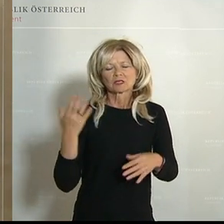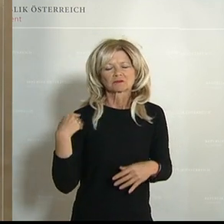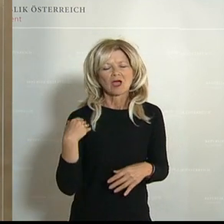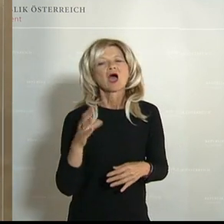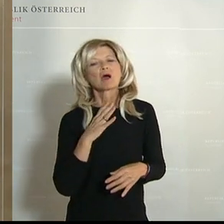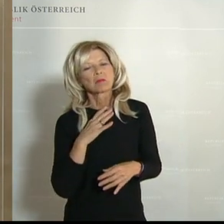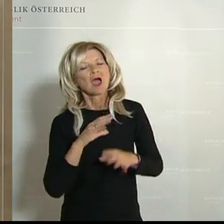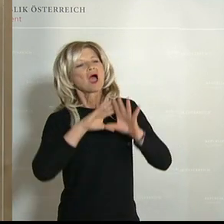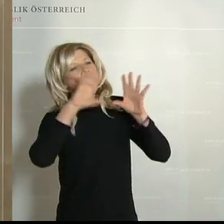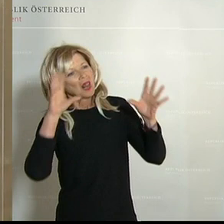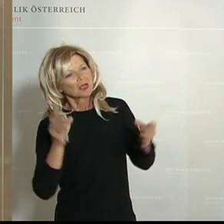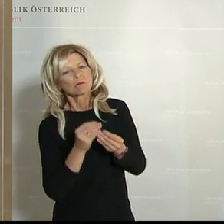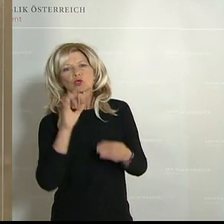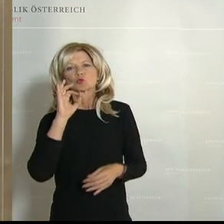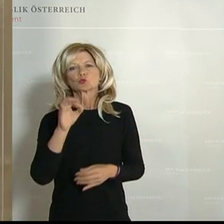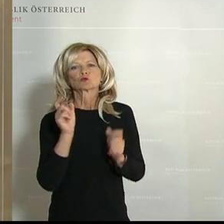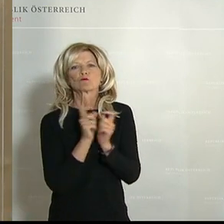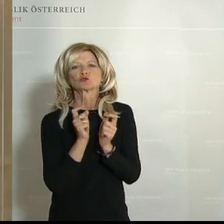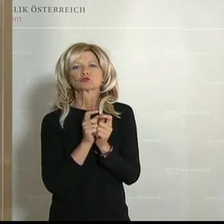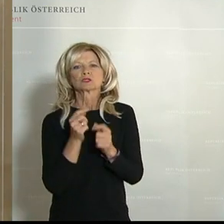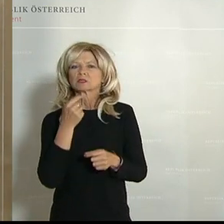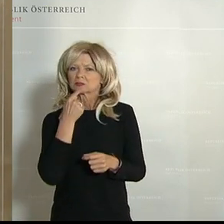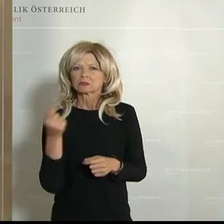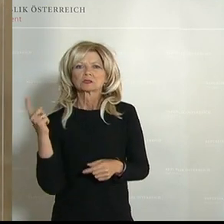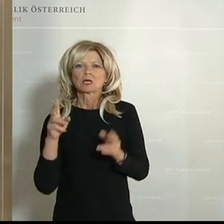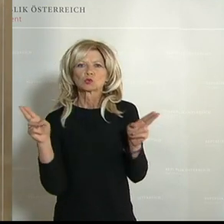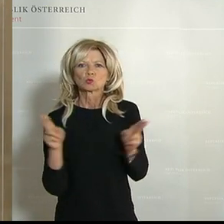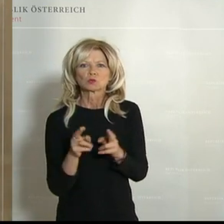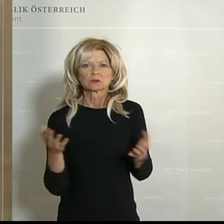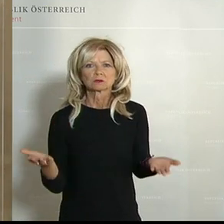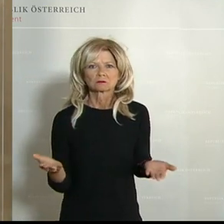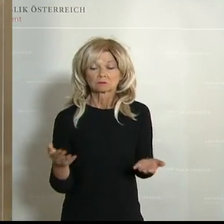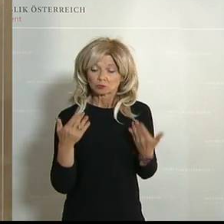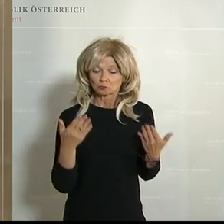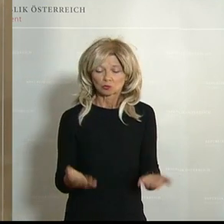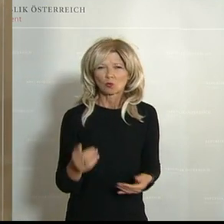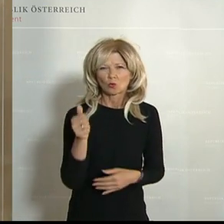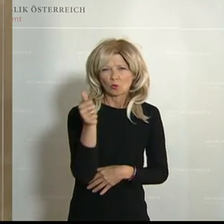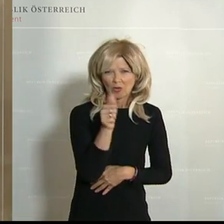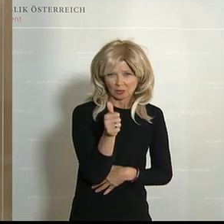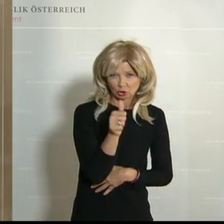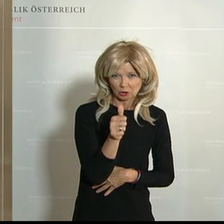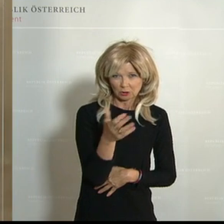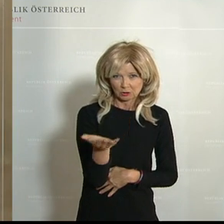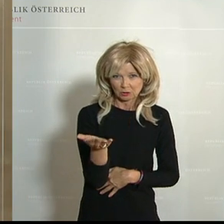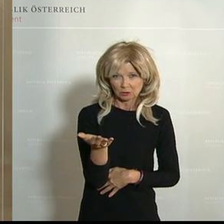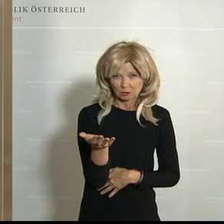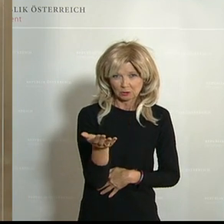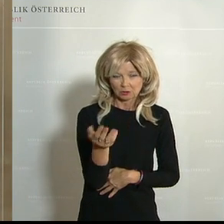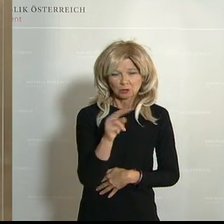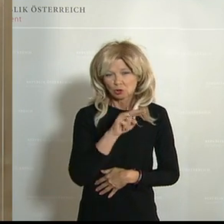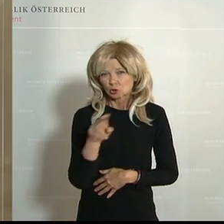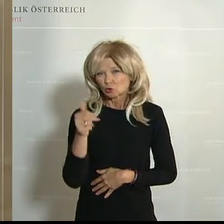Sebastian Kurz. Diese Einschätzung teilt er im Übrigen in Österreich nur mit einem. Das ist der Tiroler